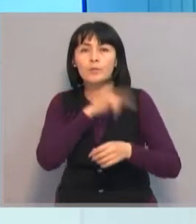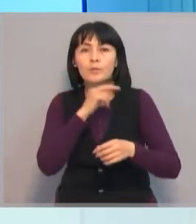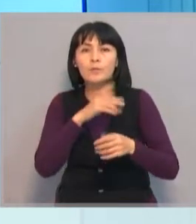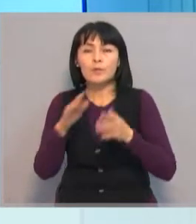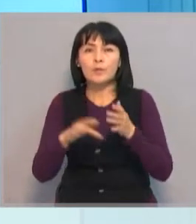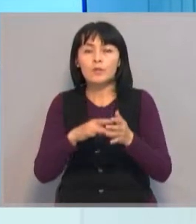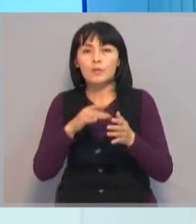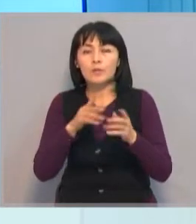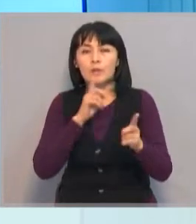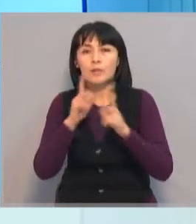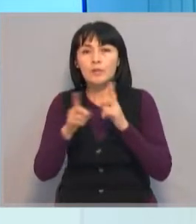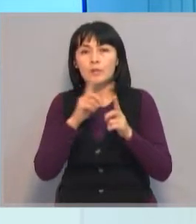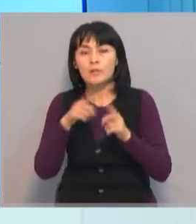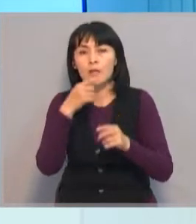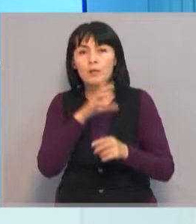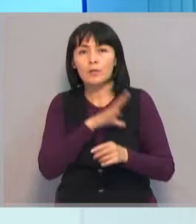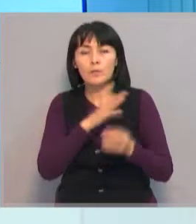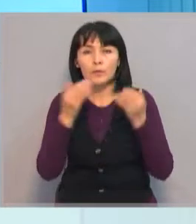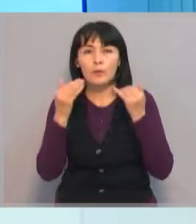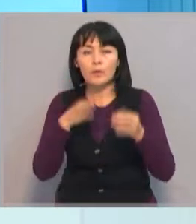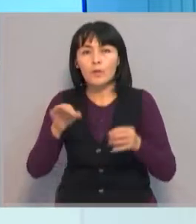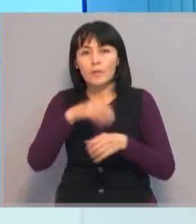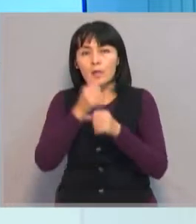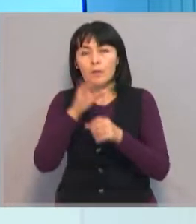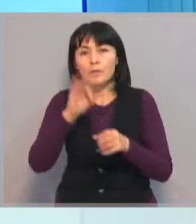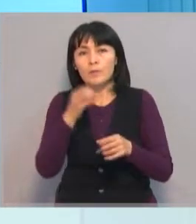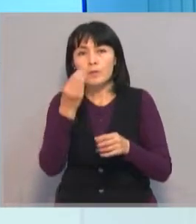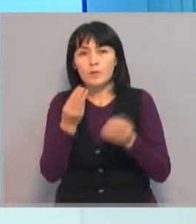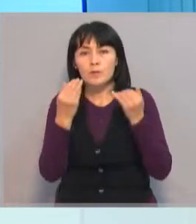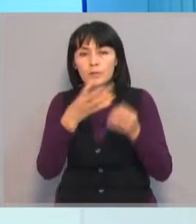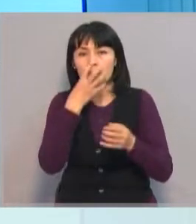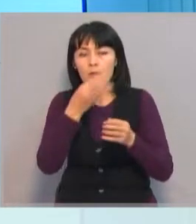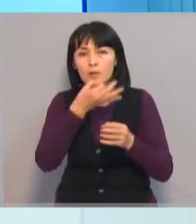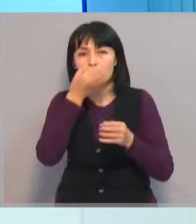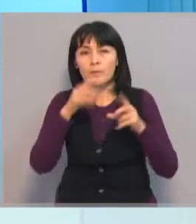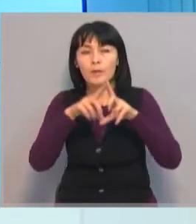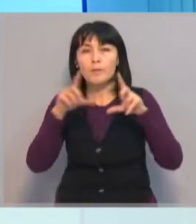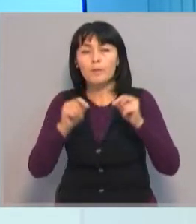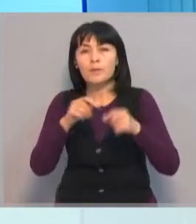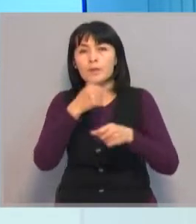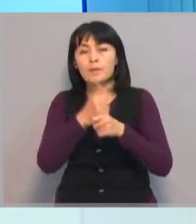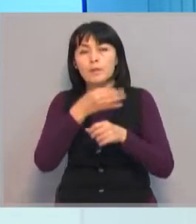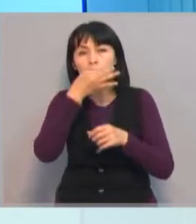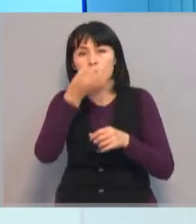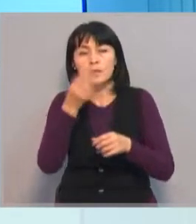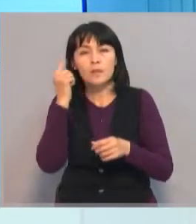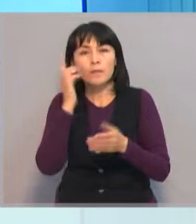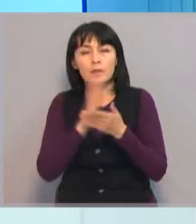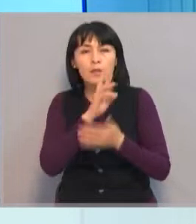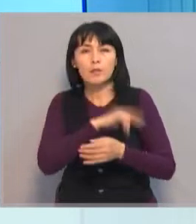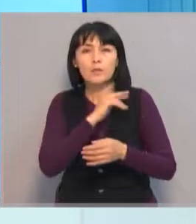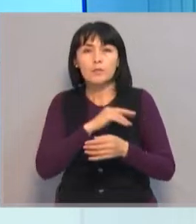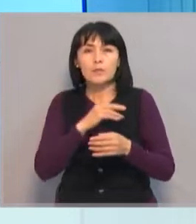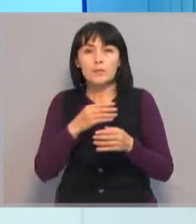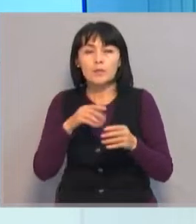әкімі аппаратының кезекті жиналысында сөз болды. Облысы әкімі өмірзі қшу кейіп жылуға жауапты мекемелердің башшыларының есе бін тұңдап, жұмысты